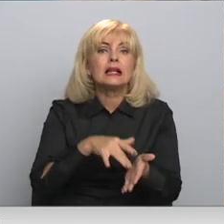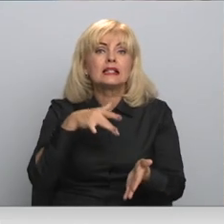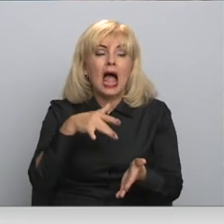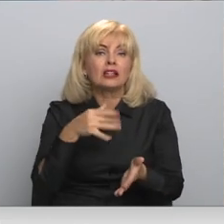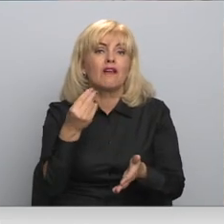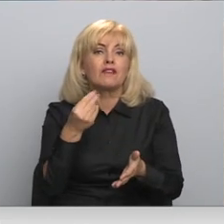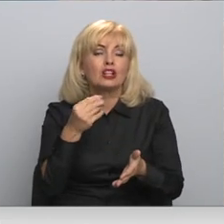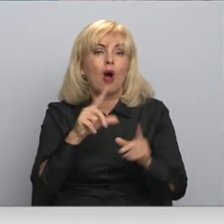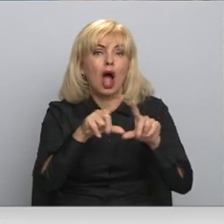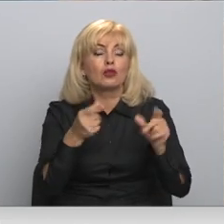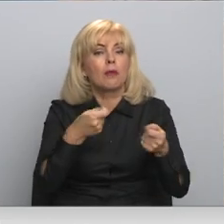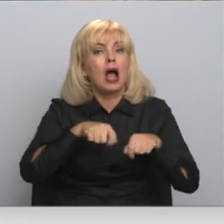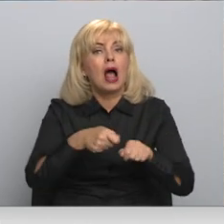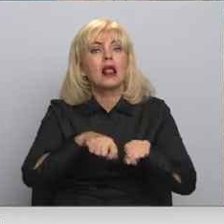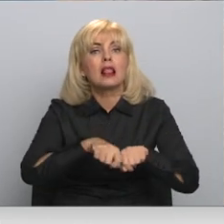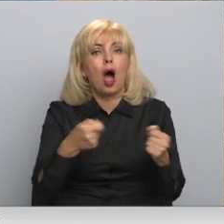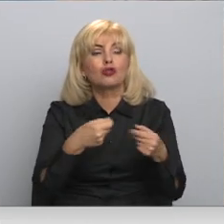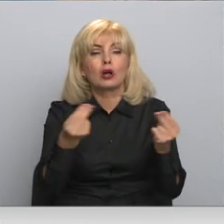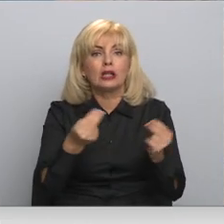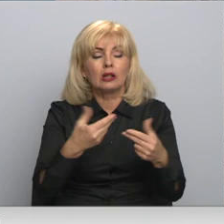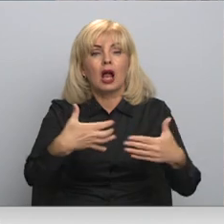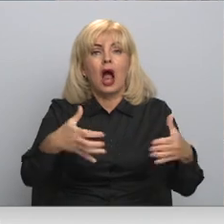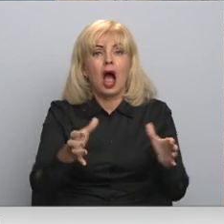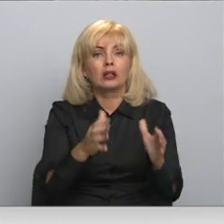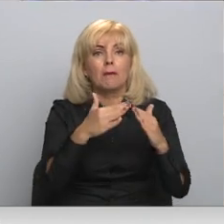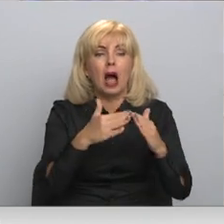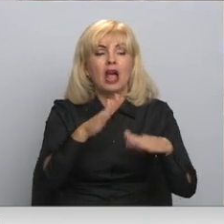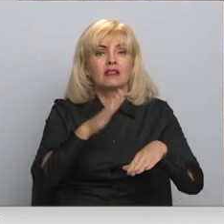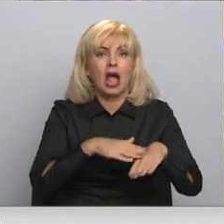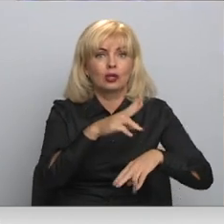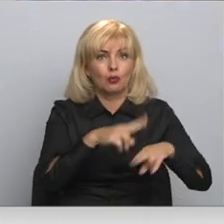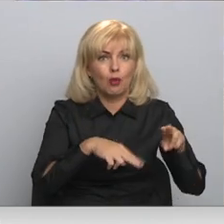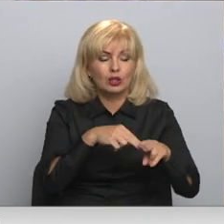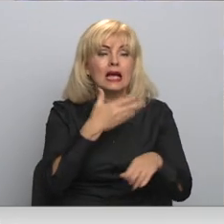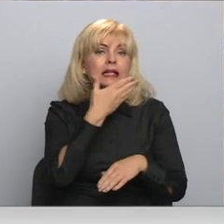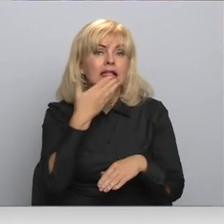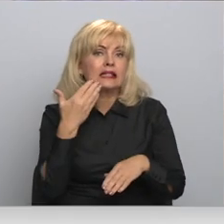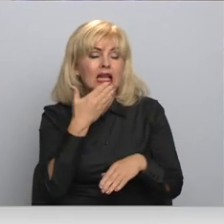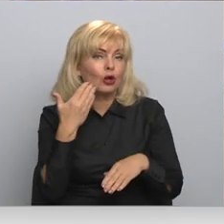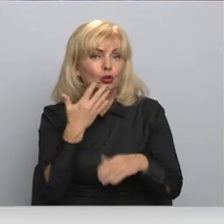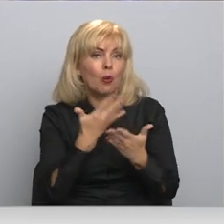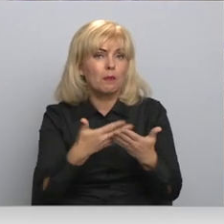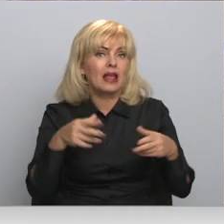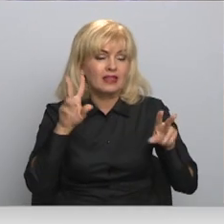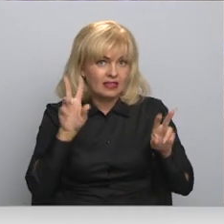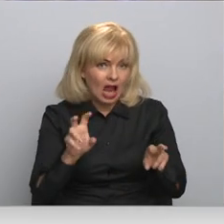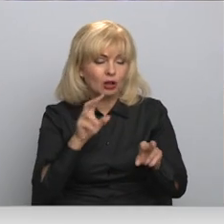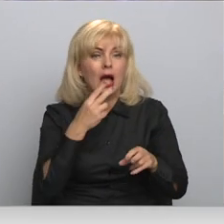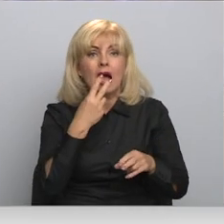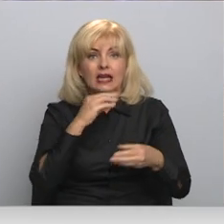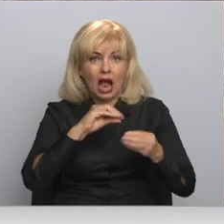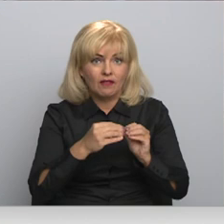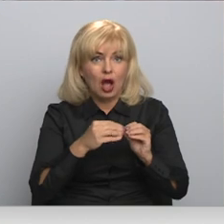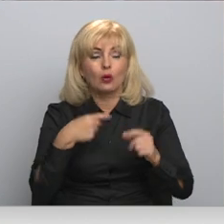aģentūrai ložot līgumu sakarā ar katlu mājas būvniecību. Siltumtīkli, ievērojot šo procedūru, izstudina